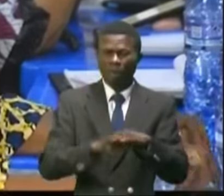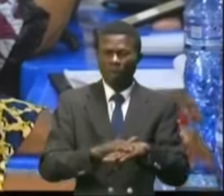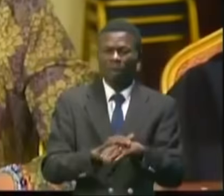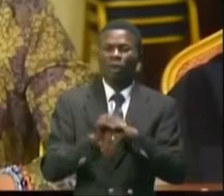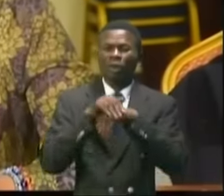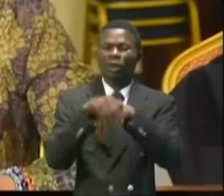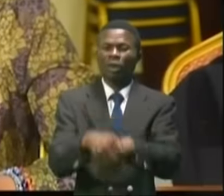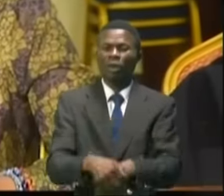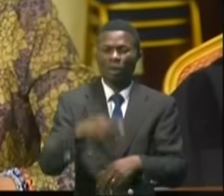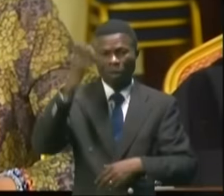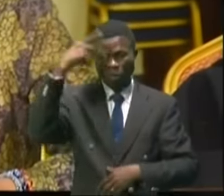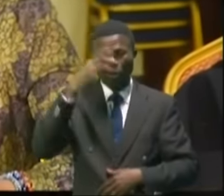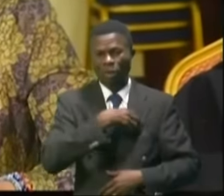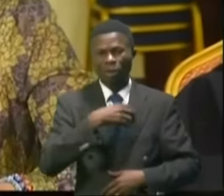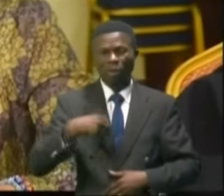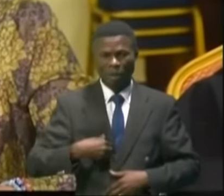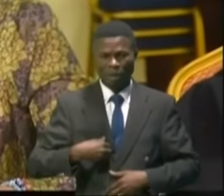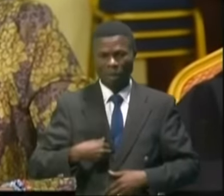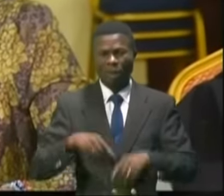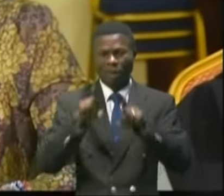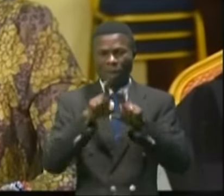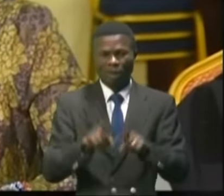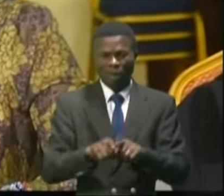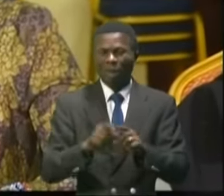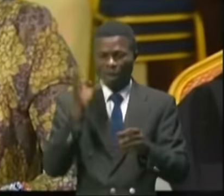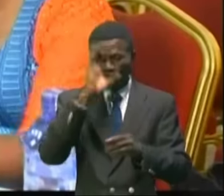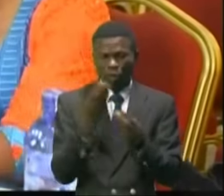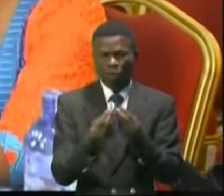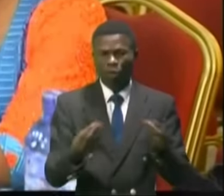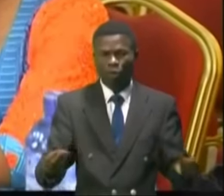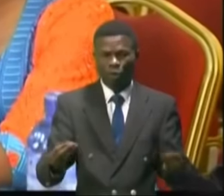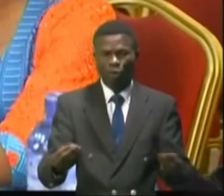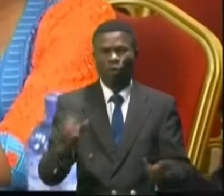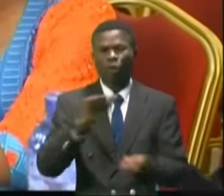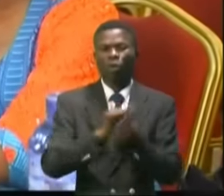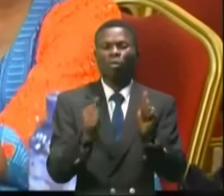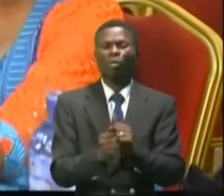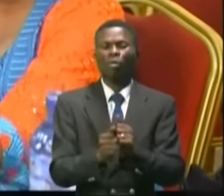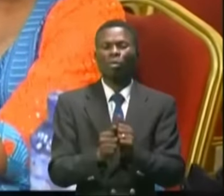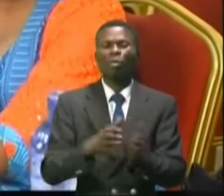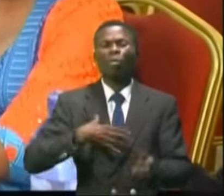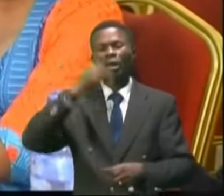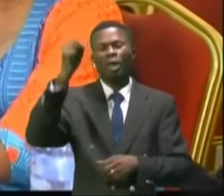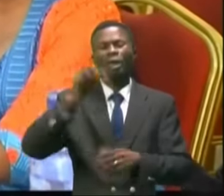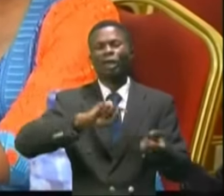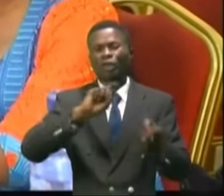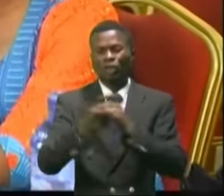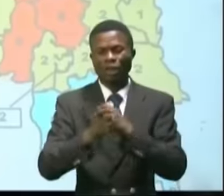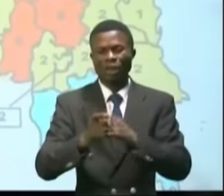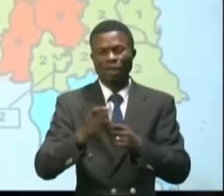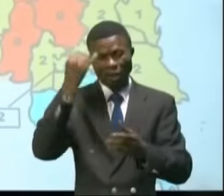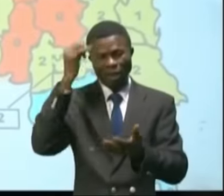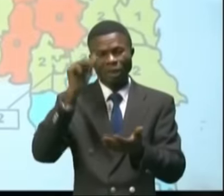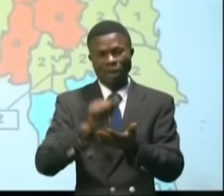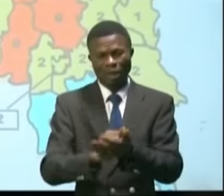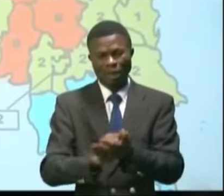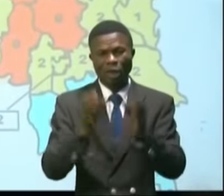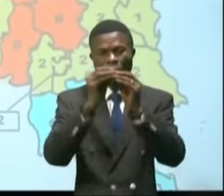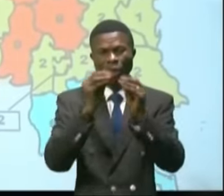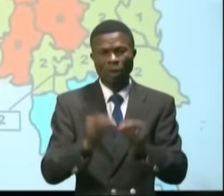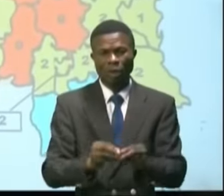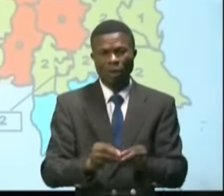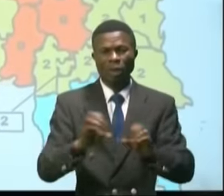participation politique de la femme et de dégager des pistes et des solutions pour renverser les tendances. Au total,